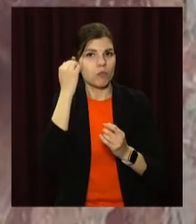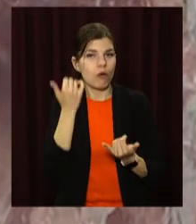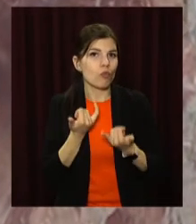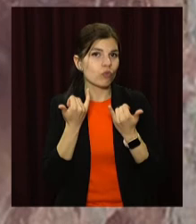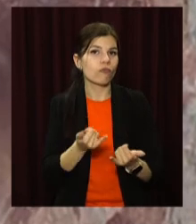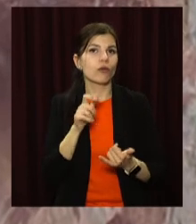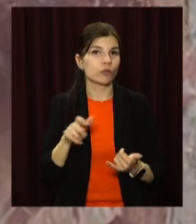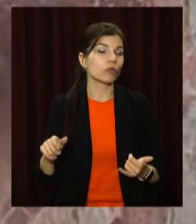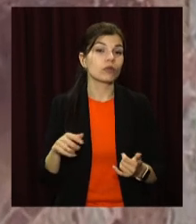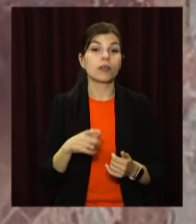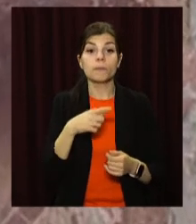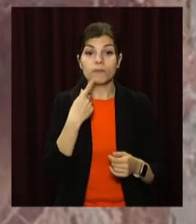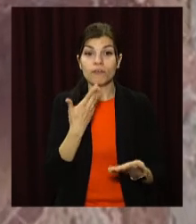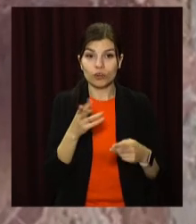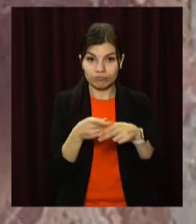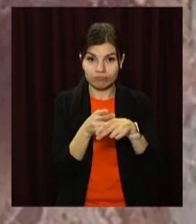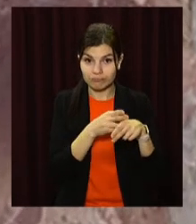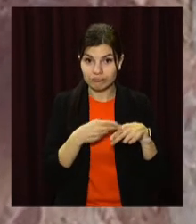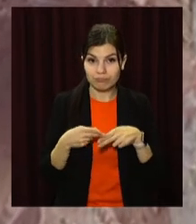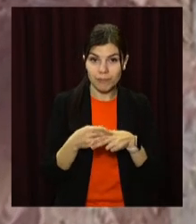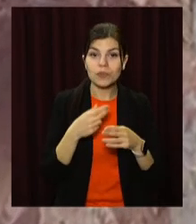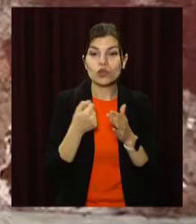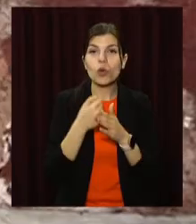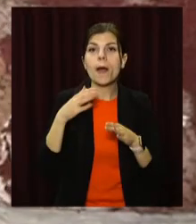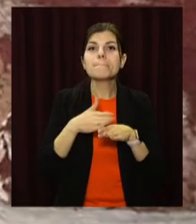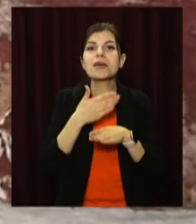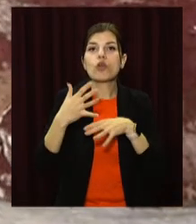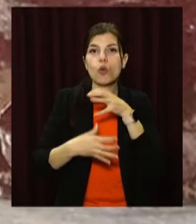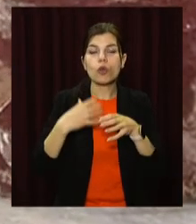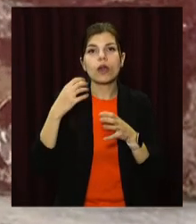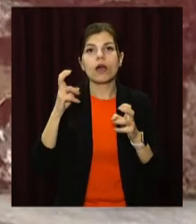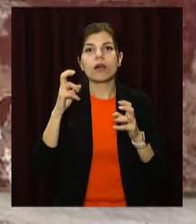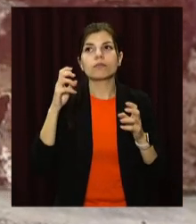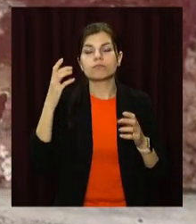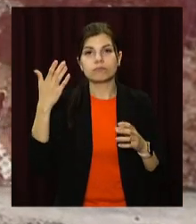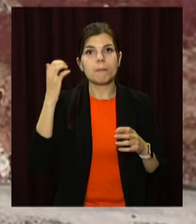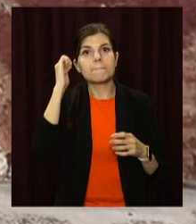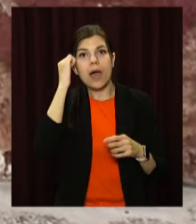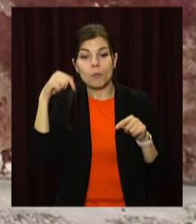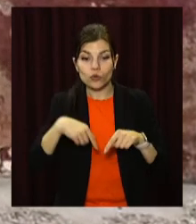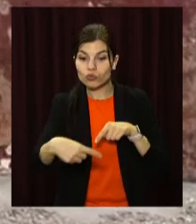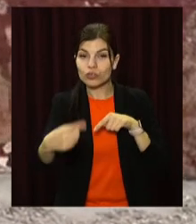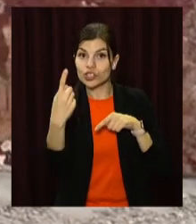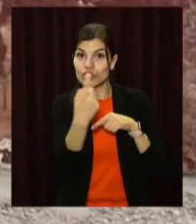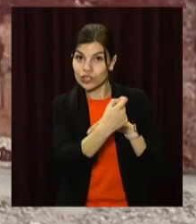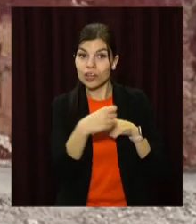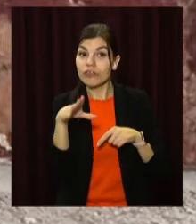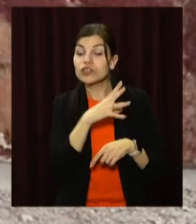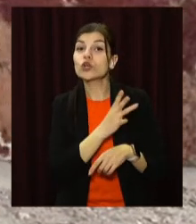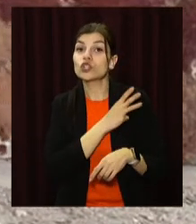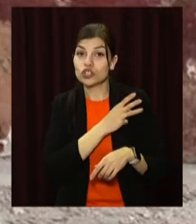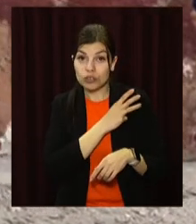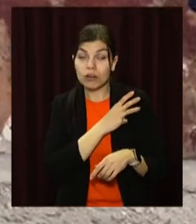пам'ятних знаків та місць поховання пророчили до Міжнародного дня охорони пам'ятників. Їху відзначатимуть цієї неділі. Усі бажаючи